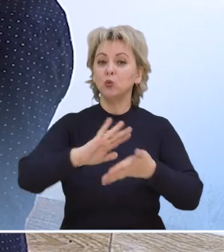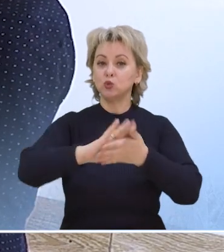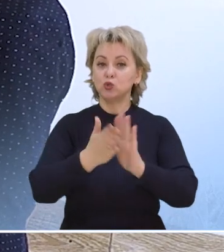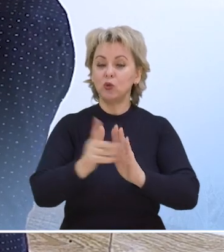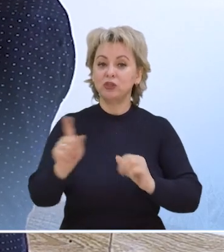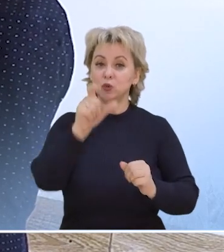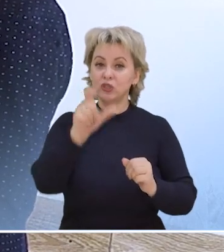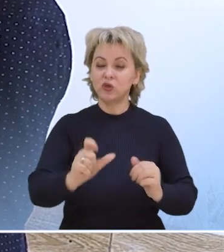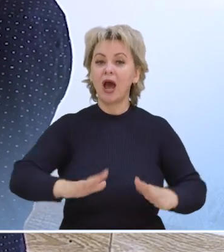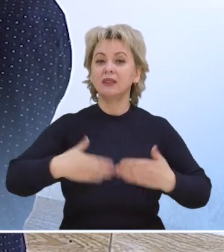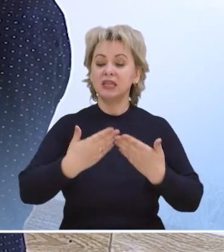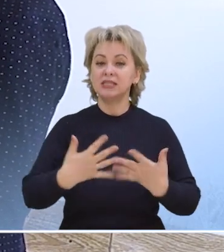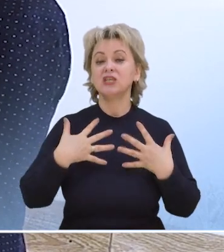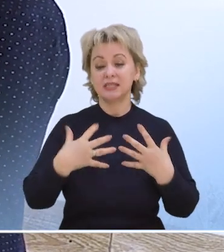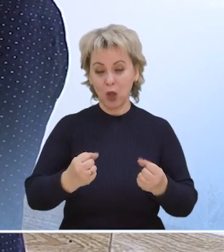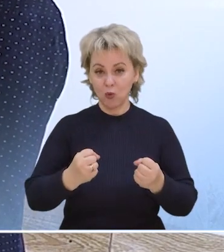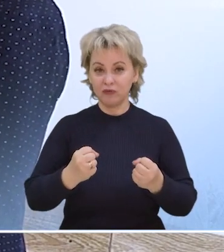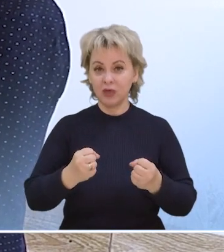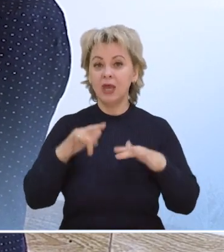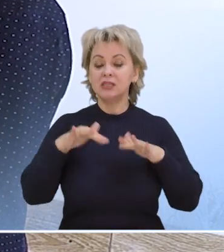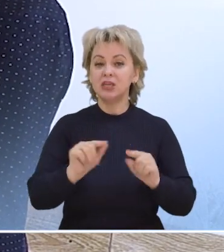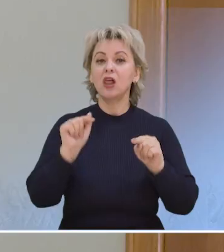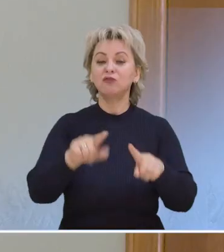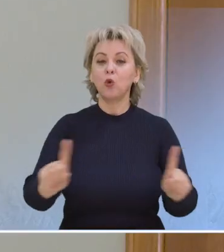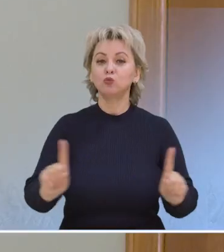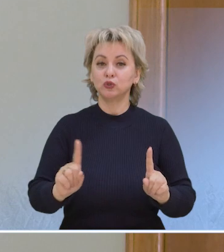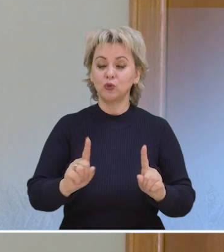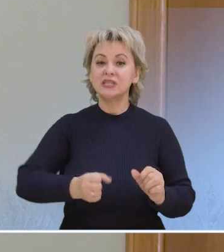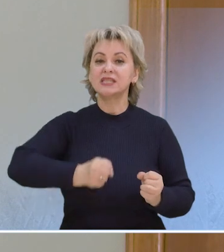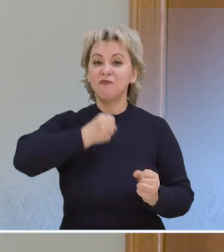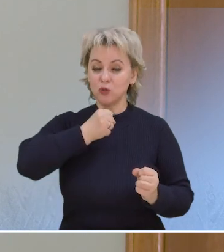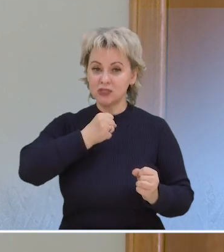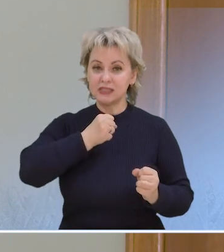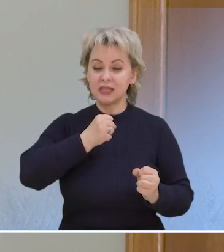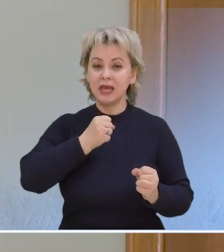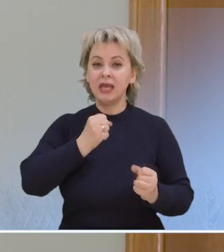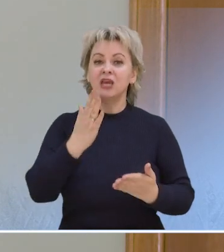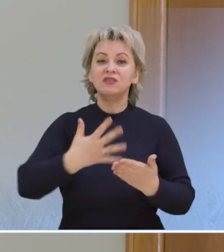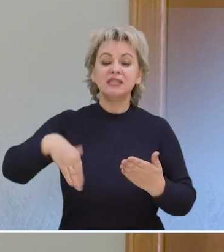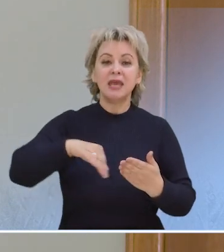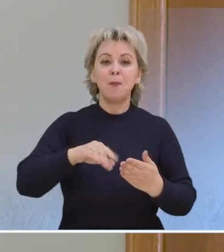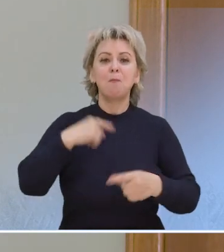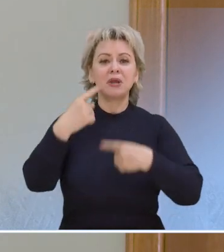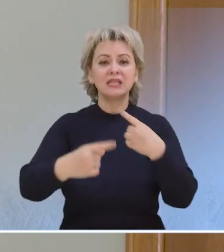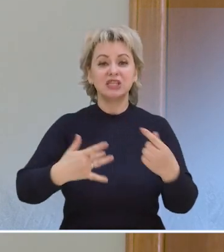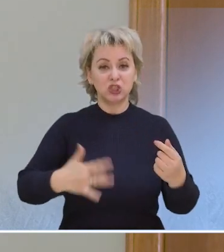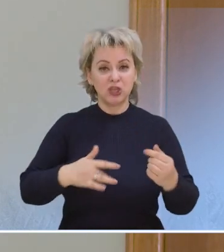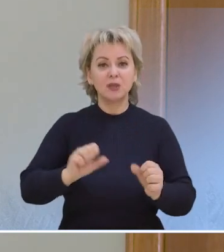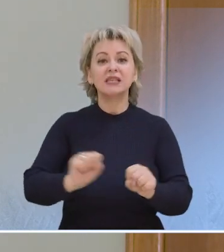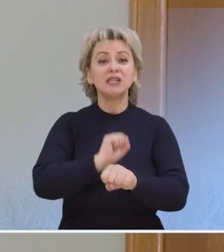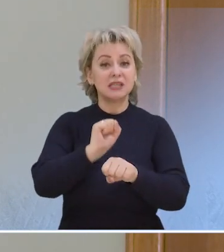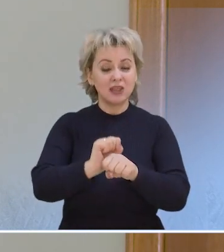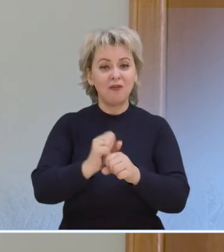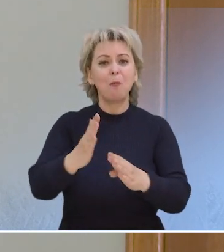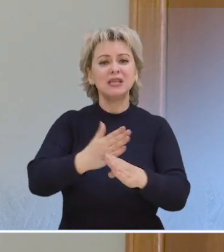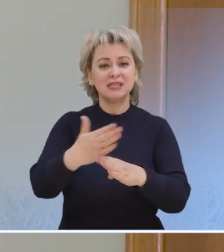условии, что человек относительно здоров. Дело в том, что с возрастом замедляются все процессы пищеварения. Ну